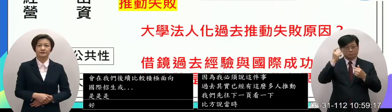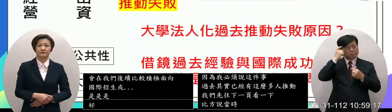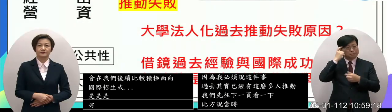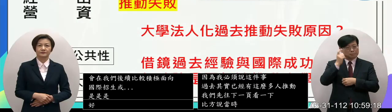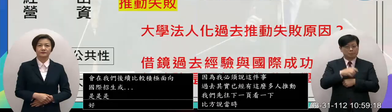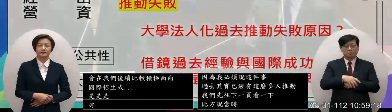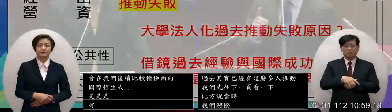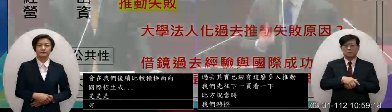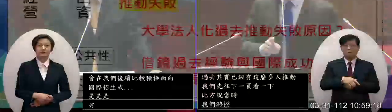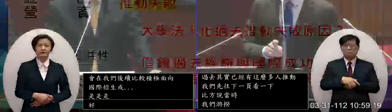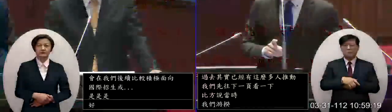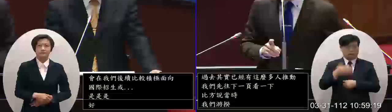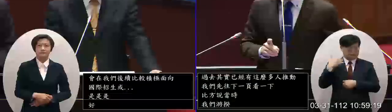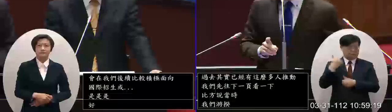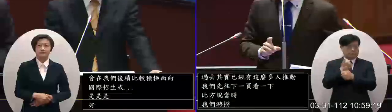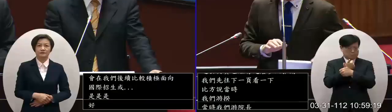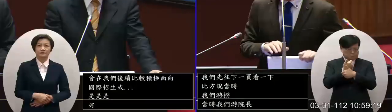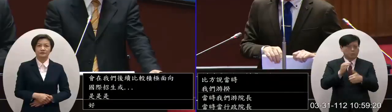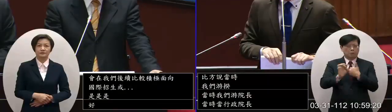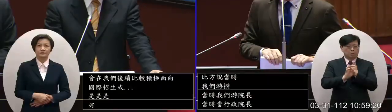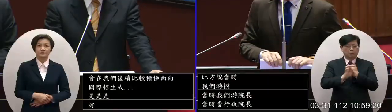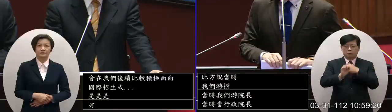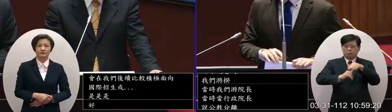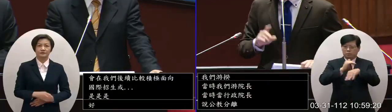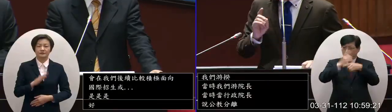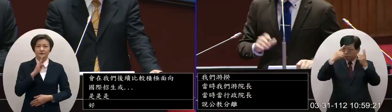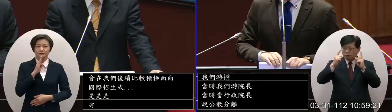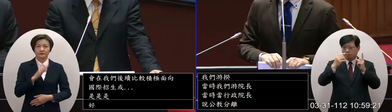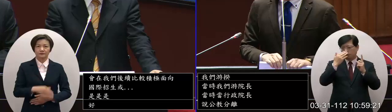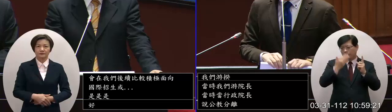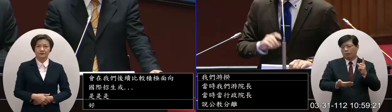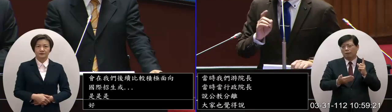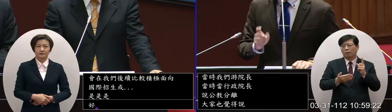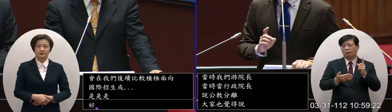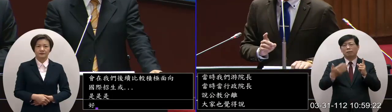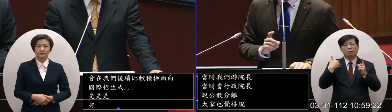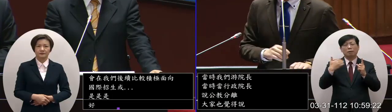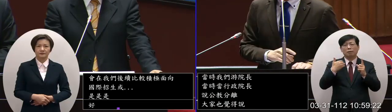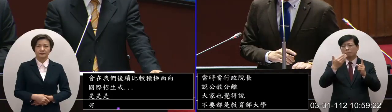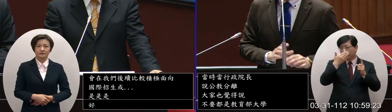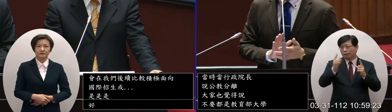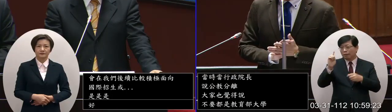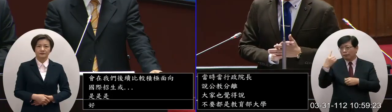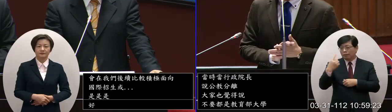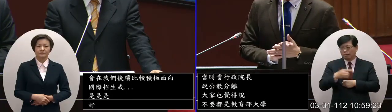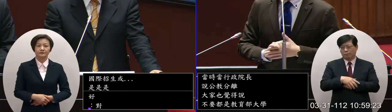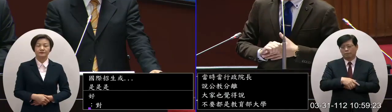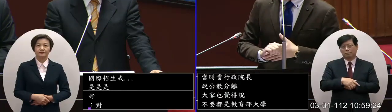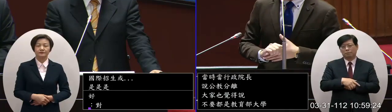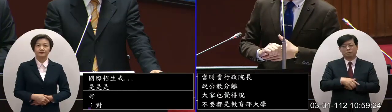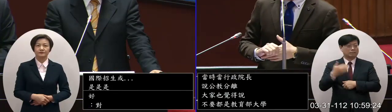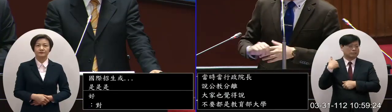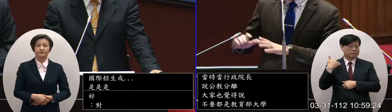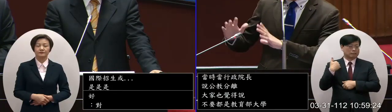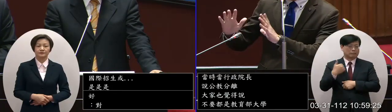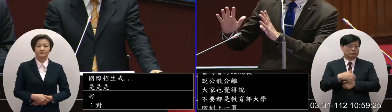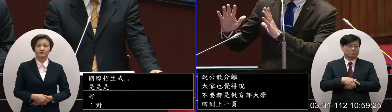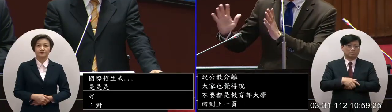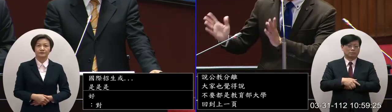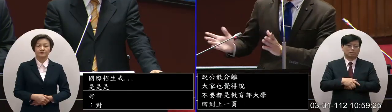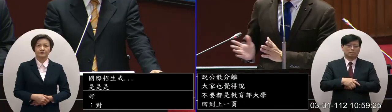當然我們知道曾經事辦過成大但是當時不太成功的原因我必須直說當時因為